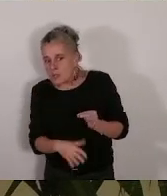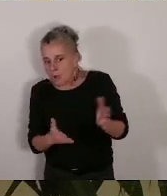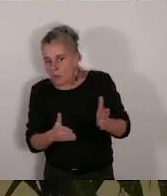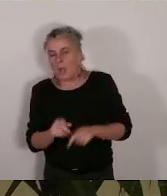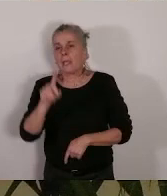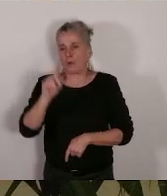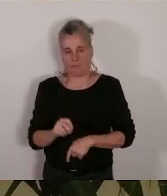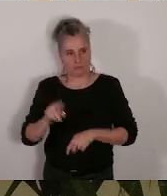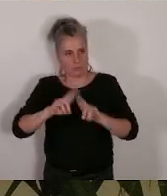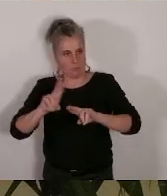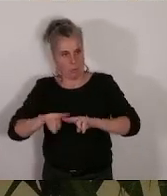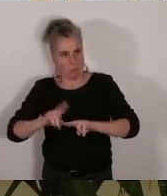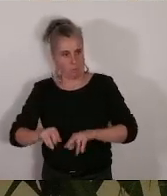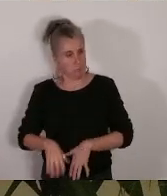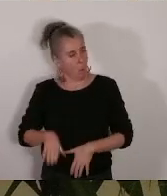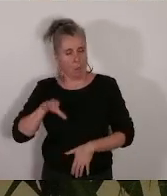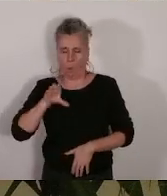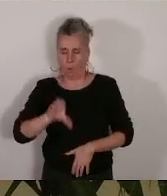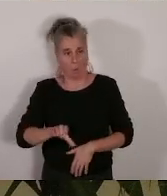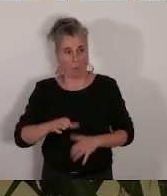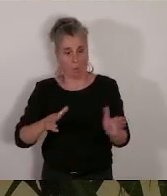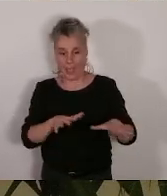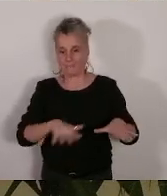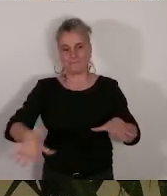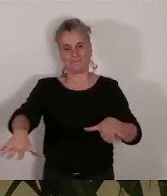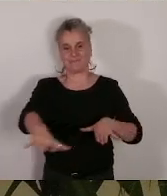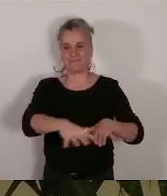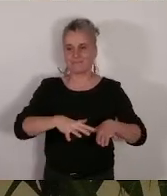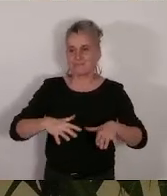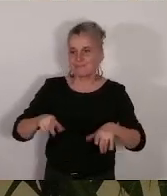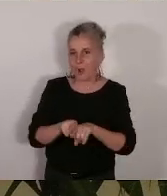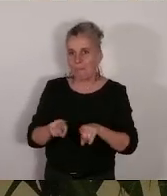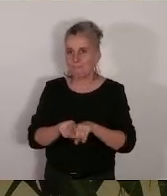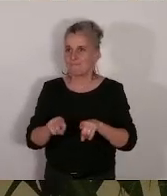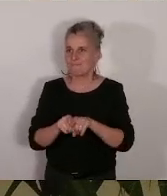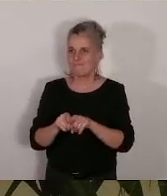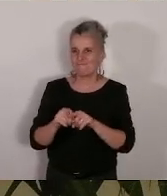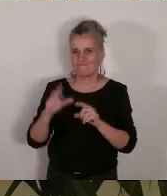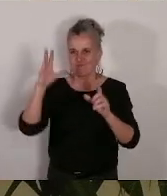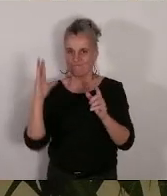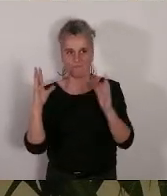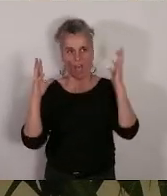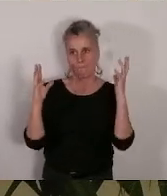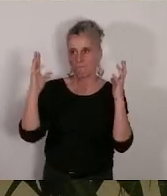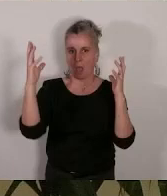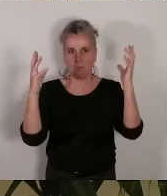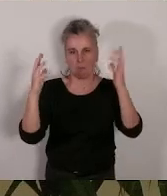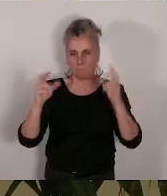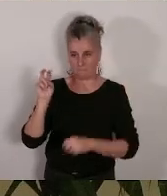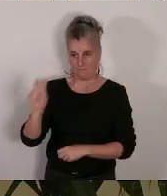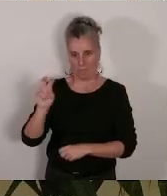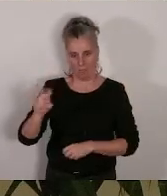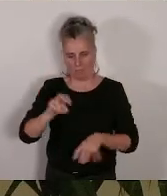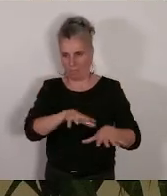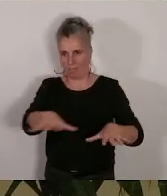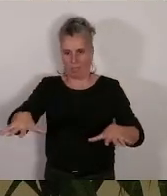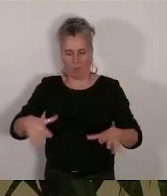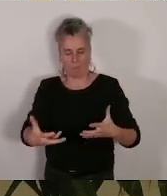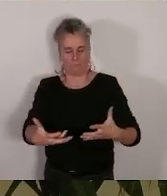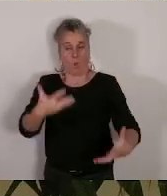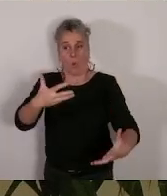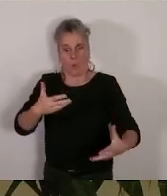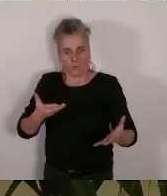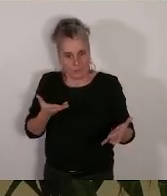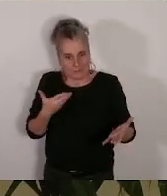considérables, pour créer un magnifique poumon vert dans ce quartier et grâce au déblocage de ce dossier, on va pouvoir